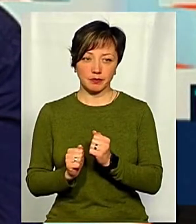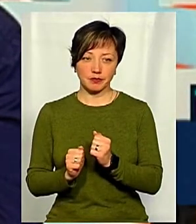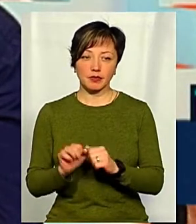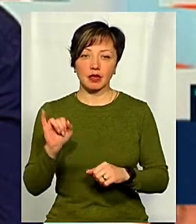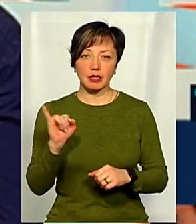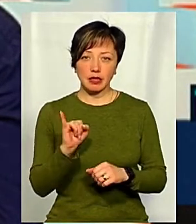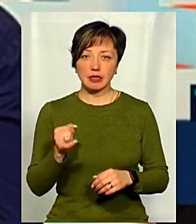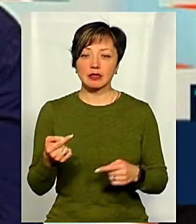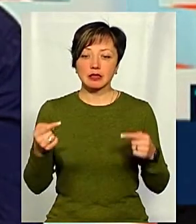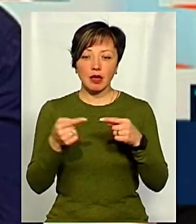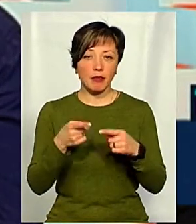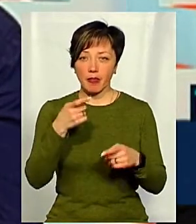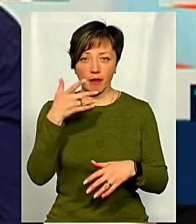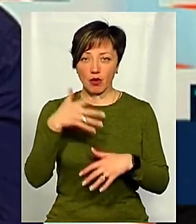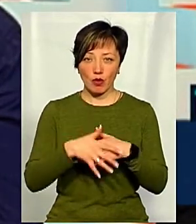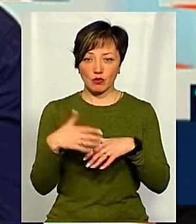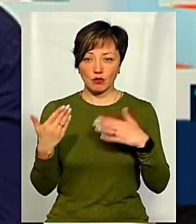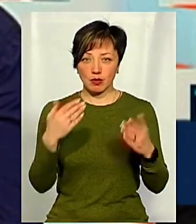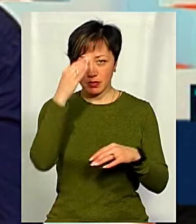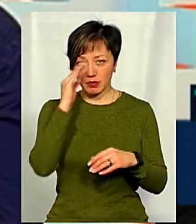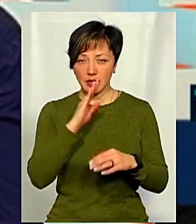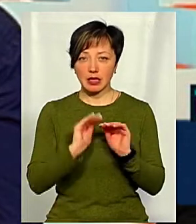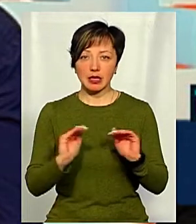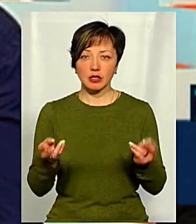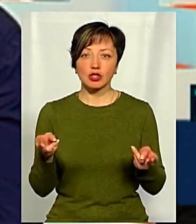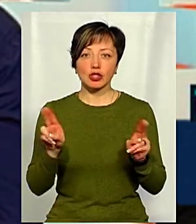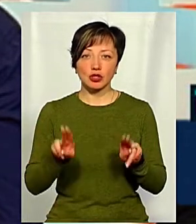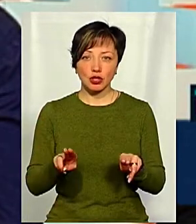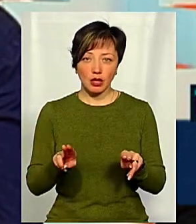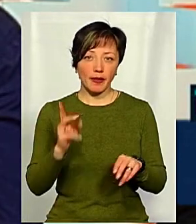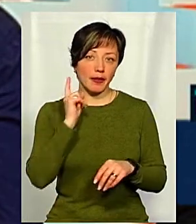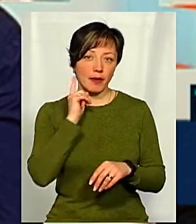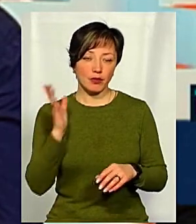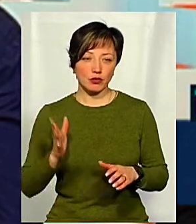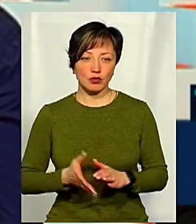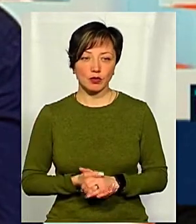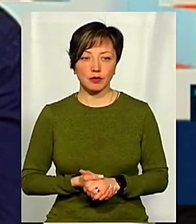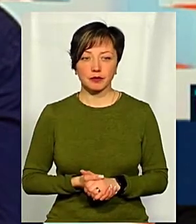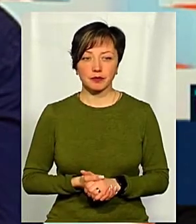і саме через непорозуміння з батьками, через те, що діти залишаються дити непочутими.